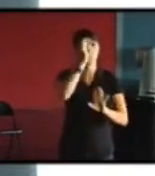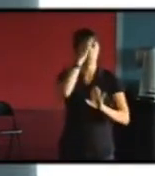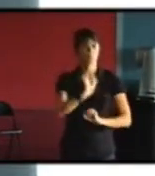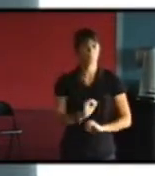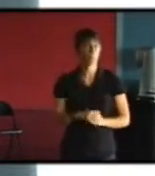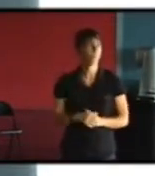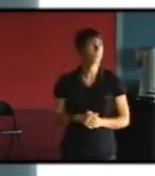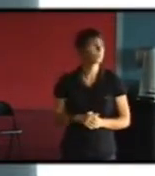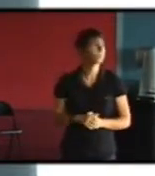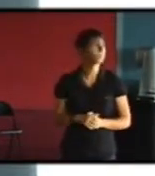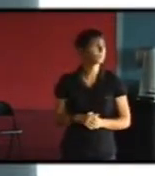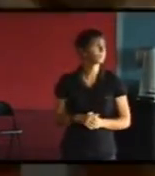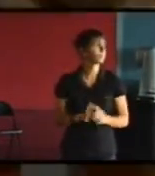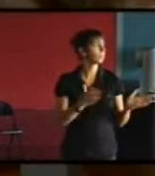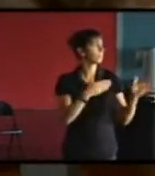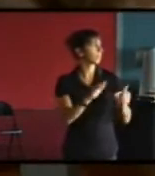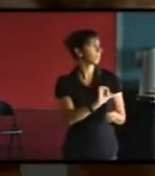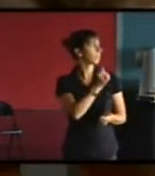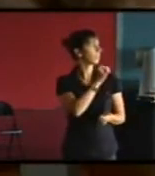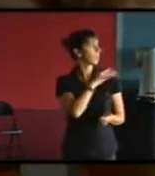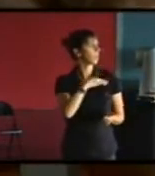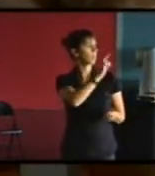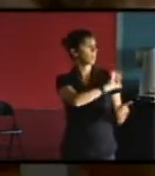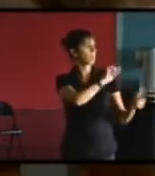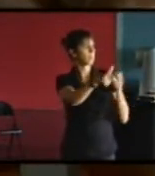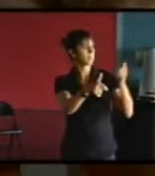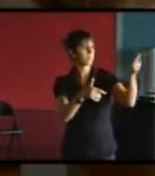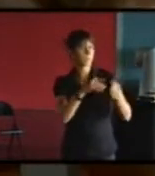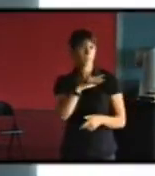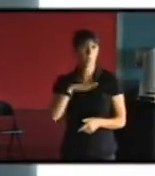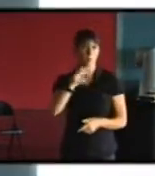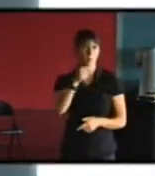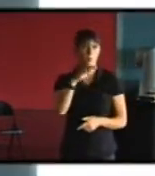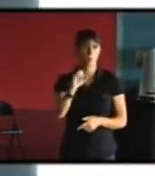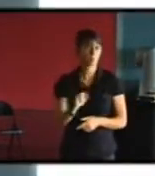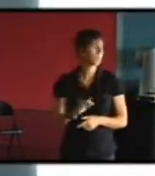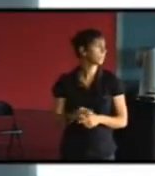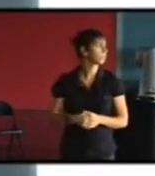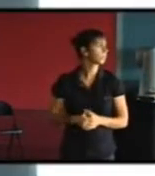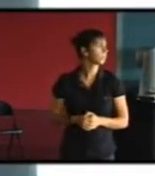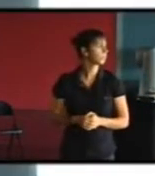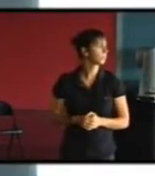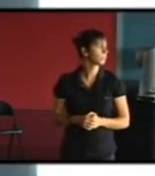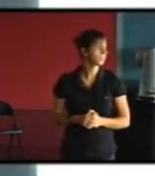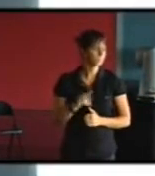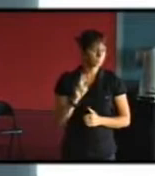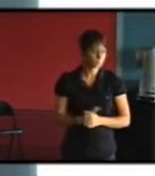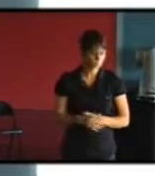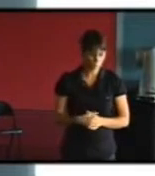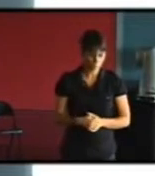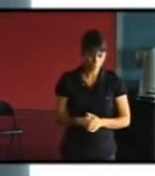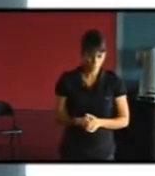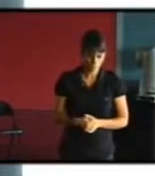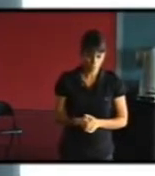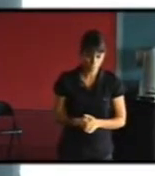bon alors Corine Langlois Christiane je me l'encours ensuite je pense que en fait on n'a quasiment jamais